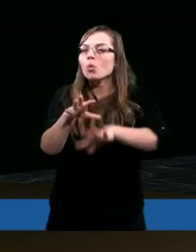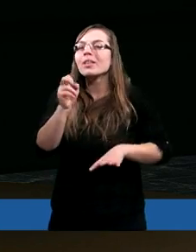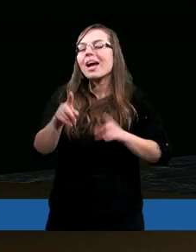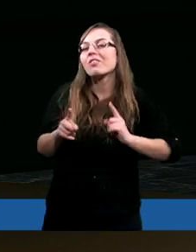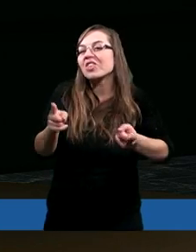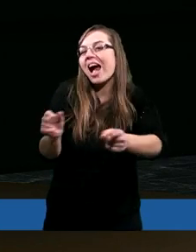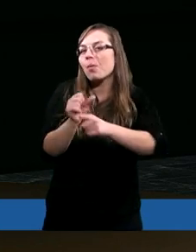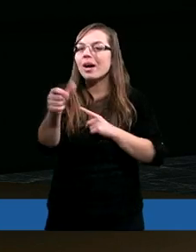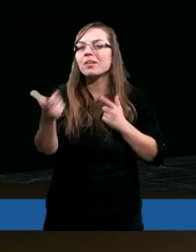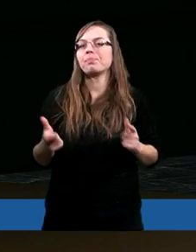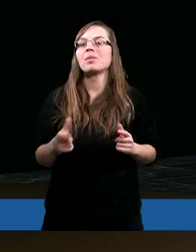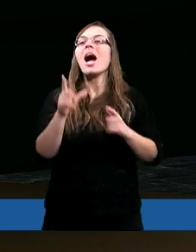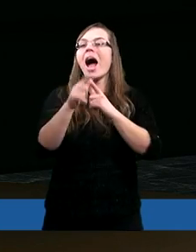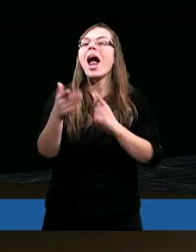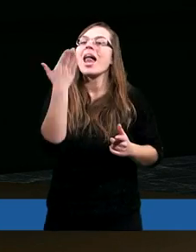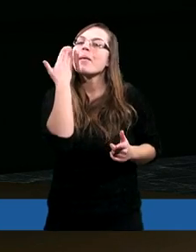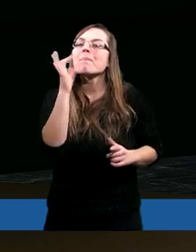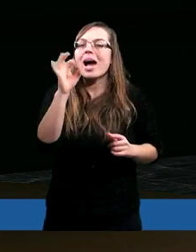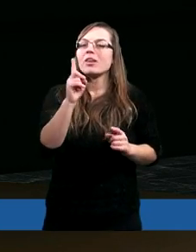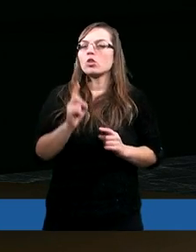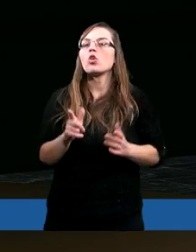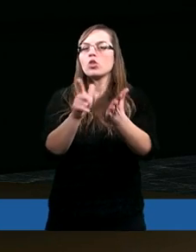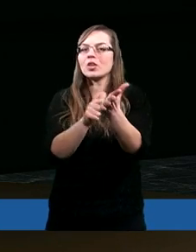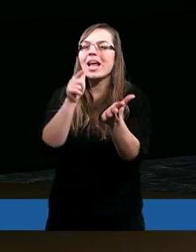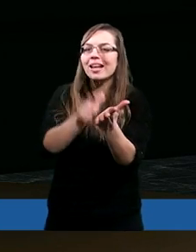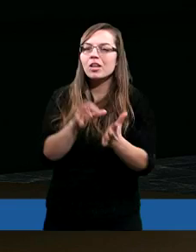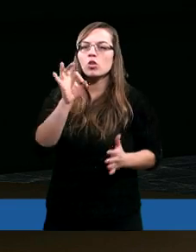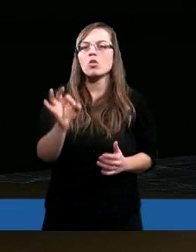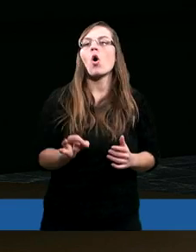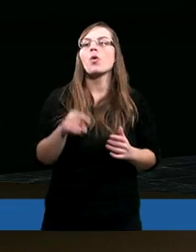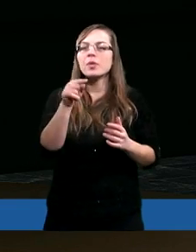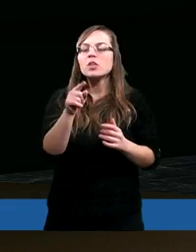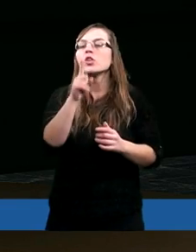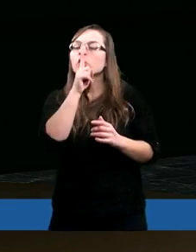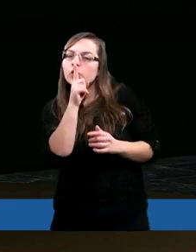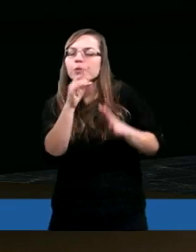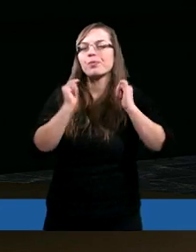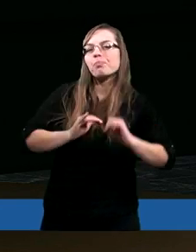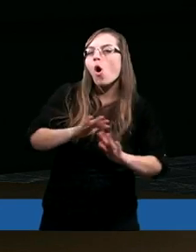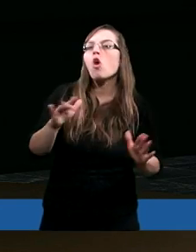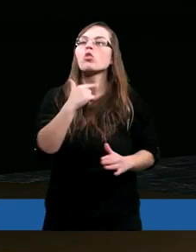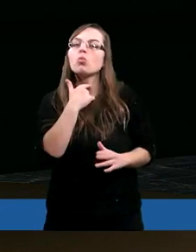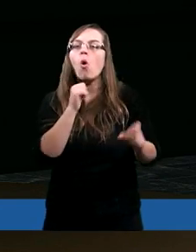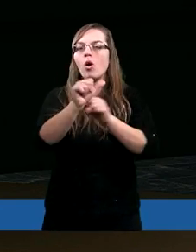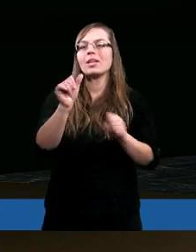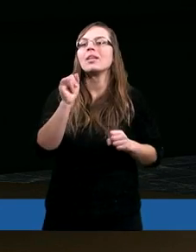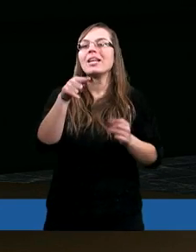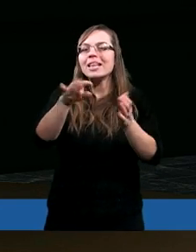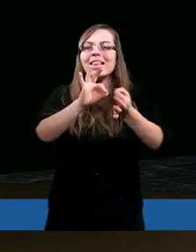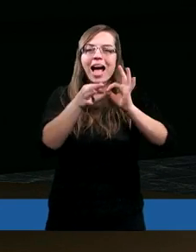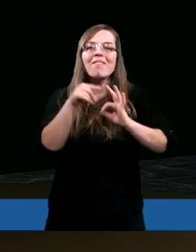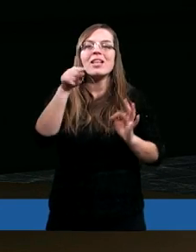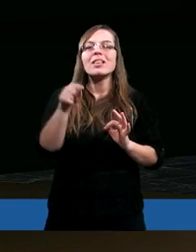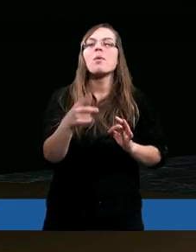sposób działa. Ale bardzo często to jakiś taki cichy, spokojny głos. Tak nawet bym chyba